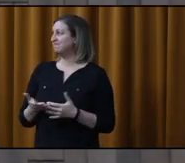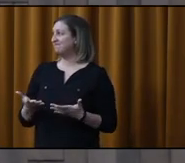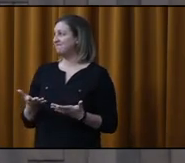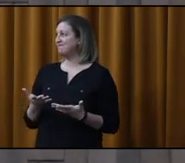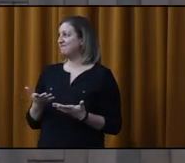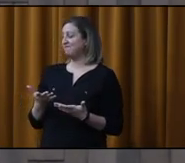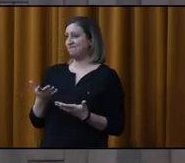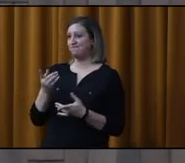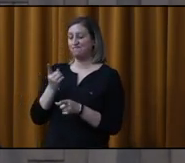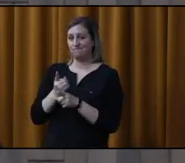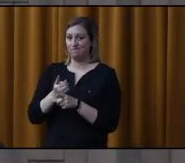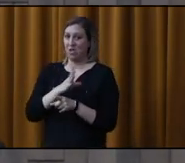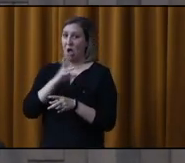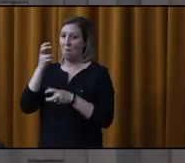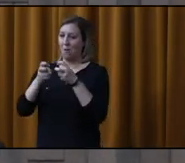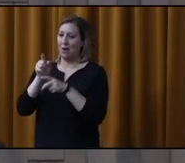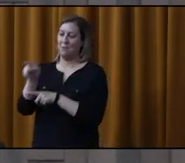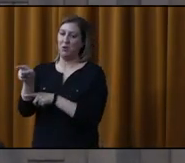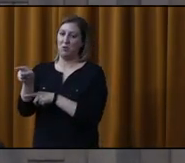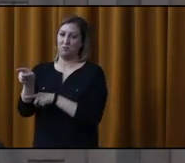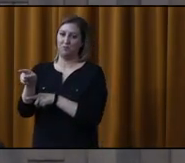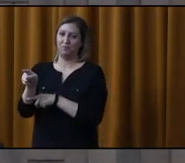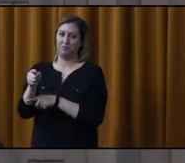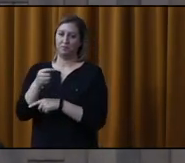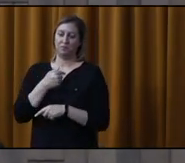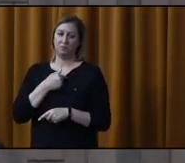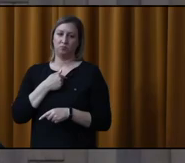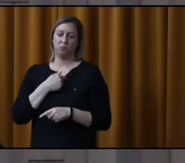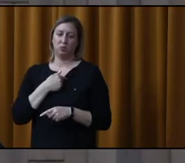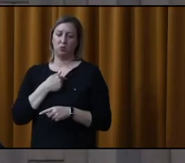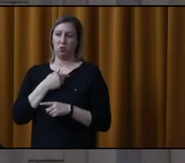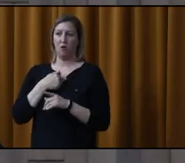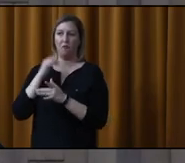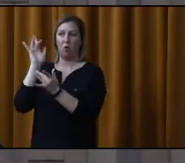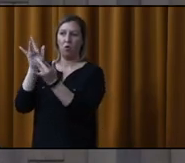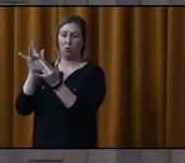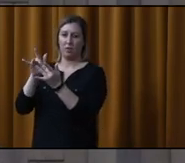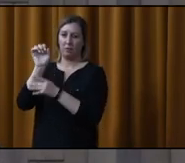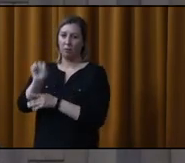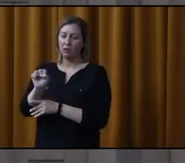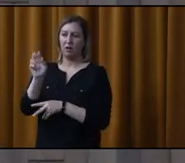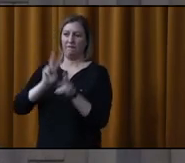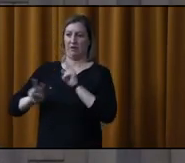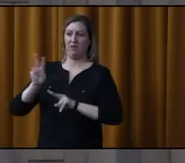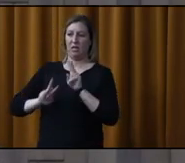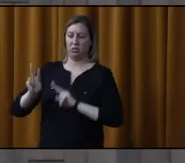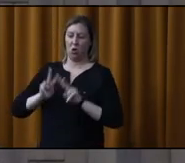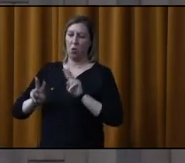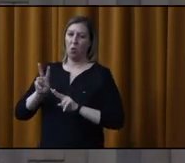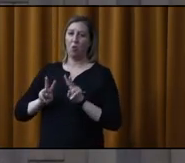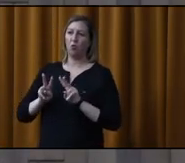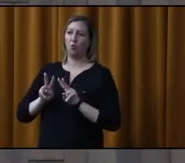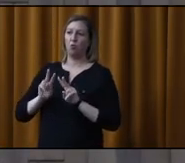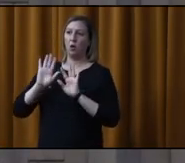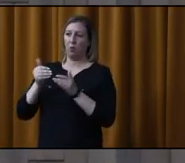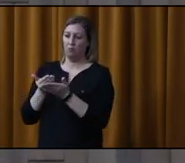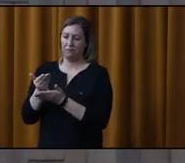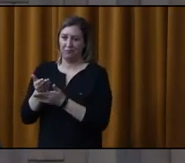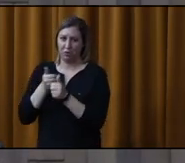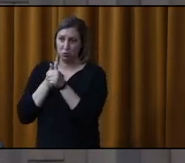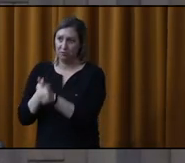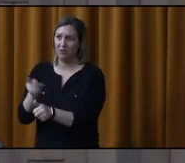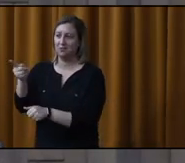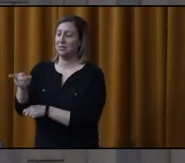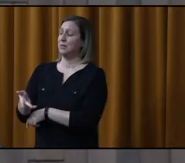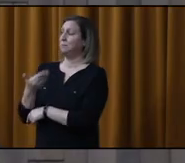Donc, définitivement, il se passe quelque chose. On va interpeller le propriétaire, on va faire des vérifications, puis on va s'assurer d'un suivi serré du dossier. Je serais très